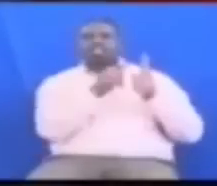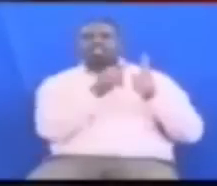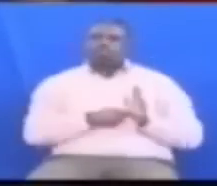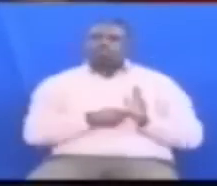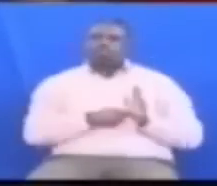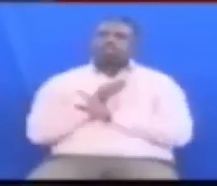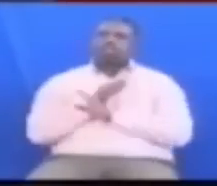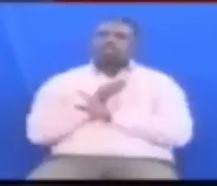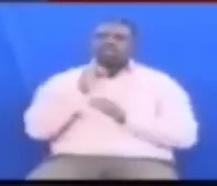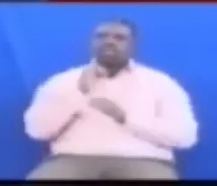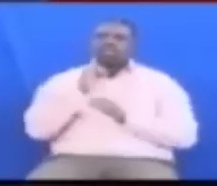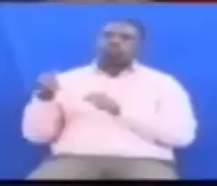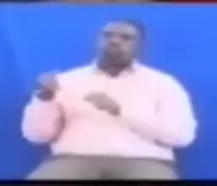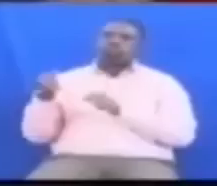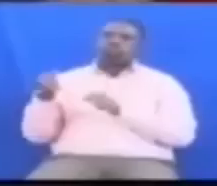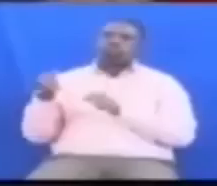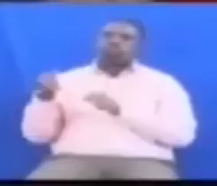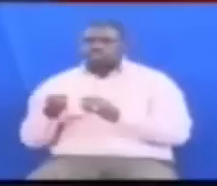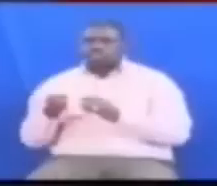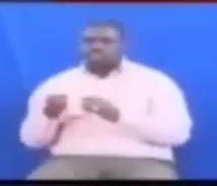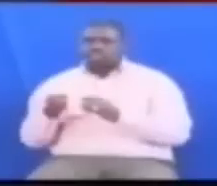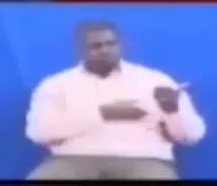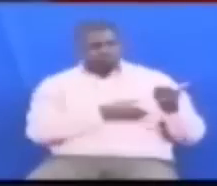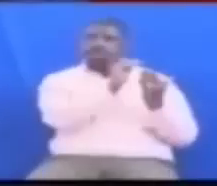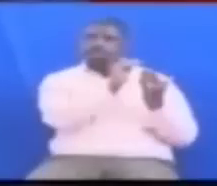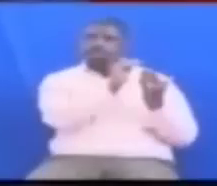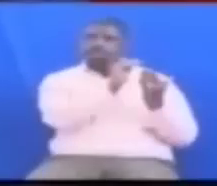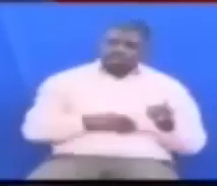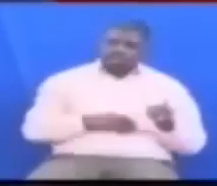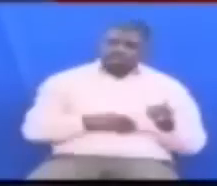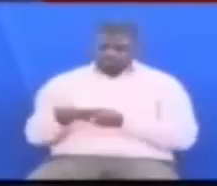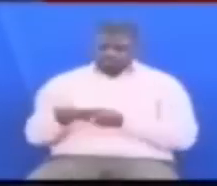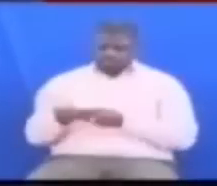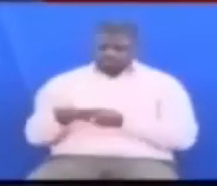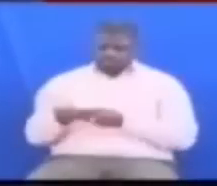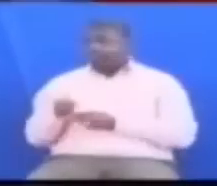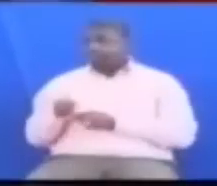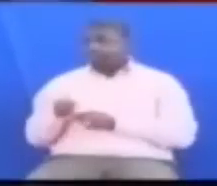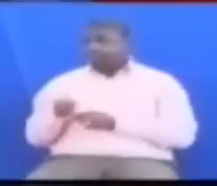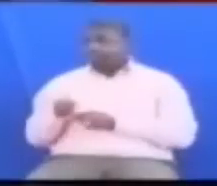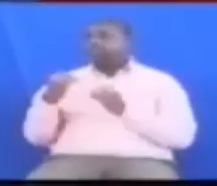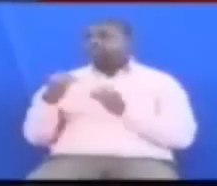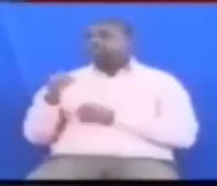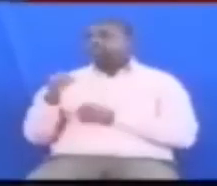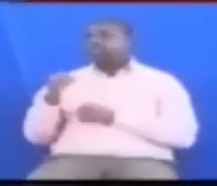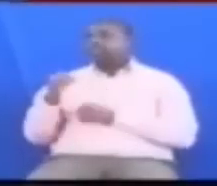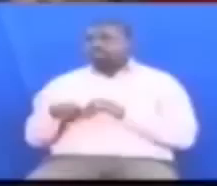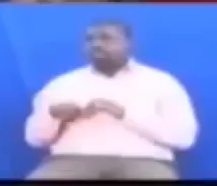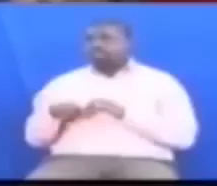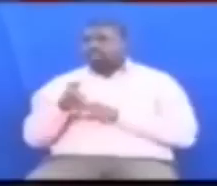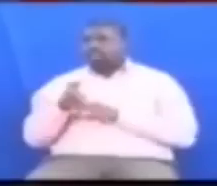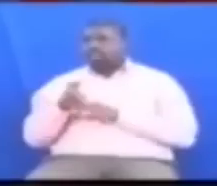kuwa kila kitu tumefanya Fuomukazawa sasa Na alivujaaza mbombea wakafu Nivu alivujaaza mbombea wachawa tulapenduzi Lakini mbombea wakafu